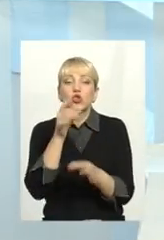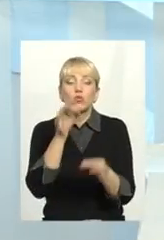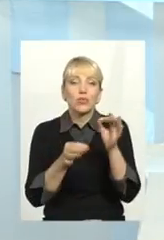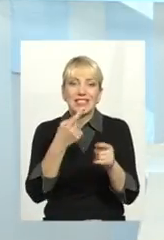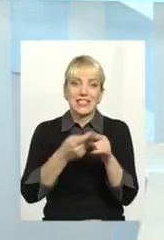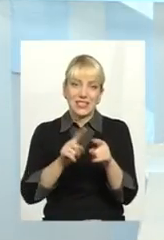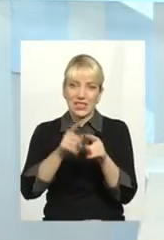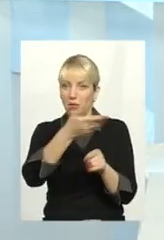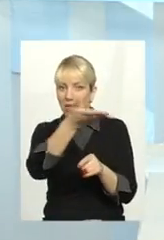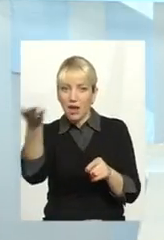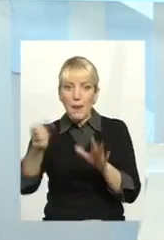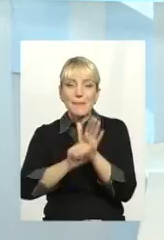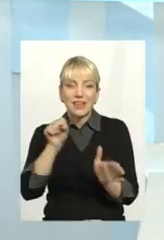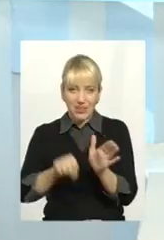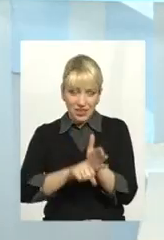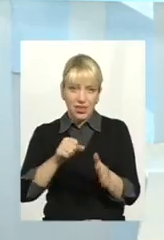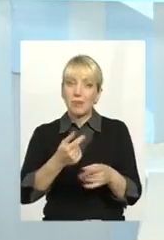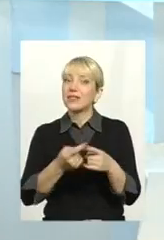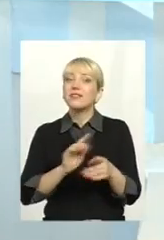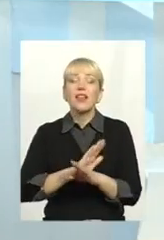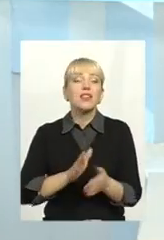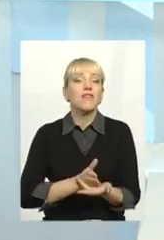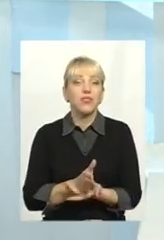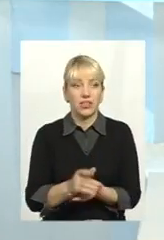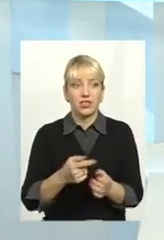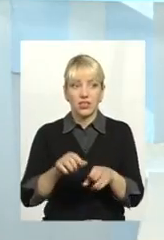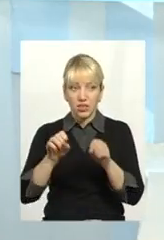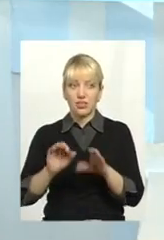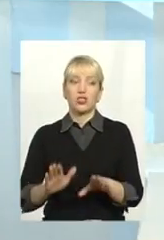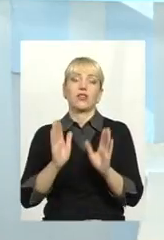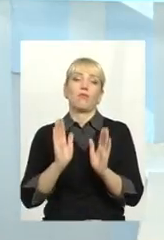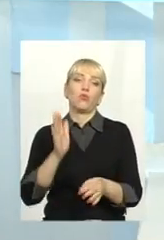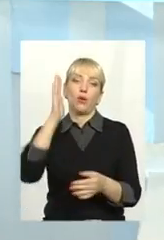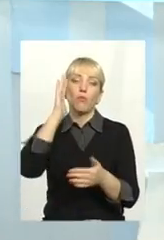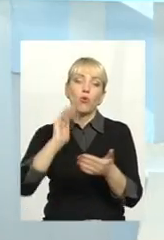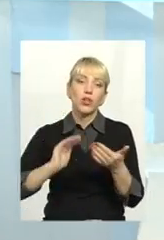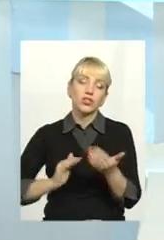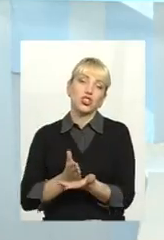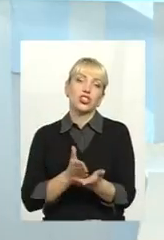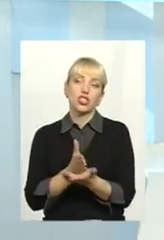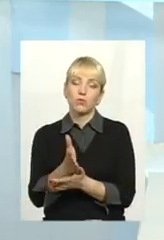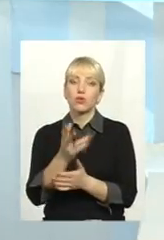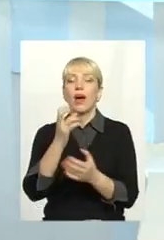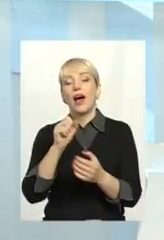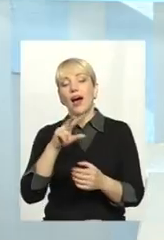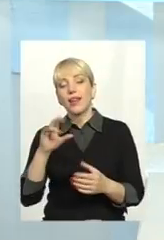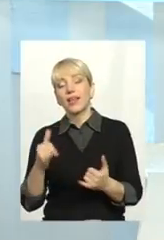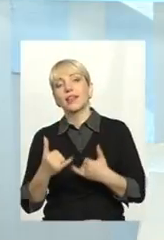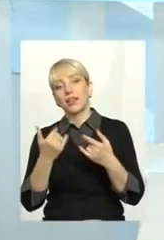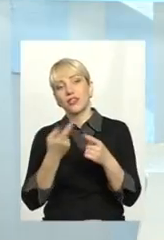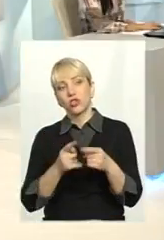бандитами, розумієте? Тому це не вихід і вирішення буде, вибачте, все рівно політичний спосіб, але для цього ми з вами